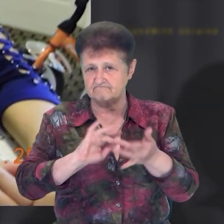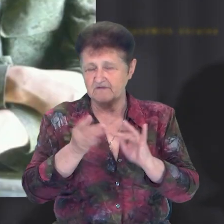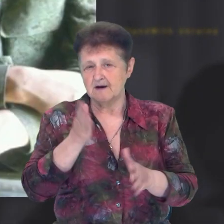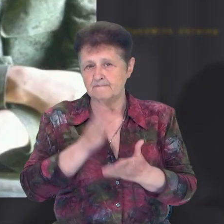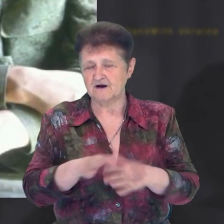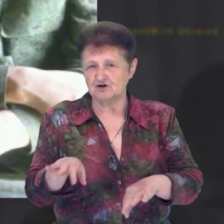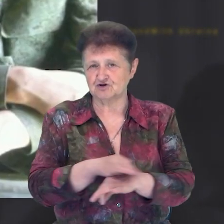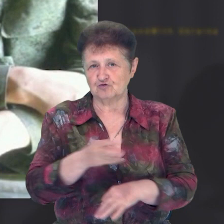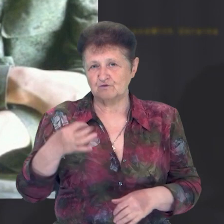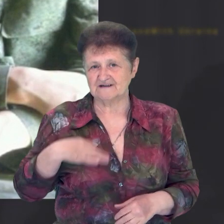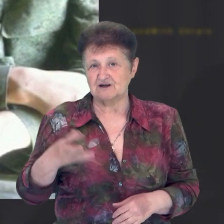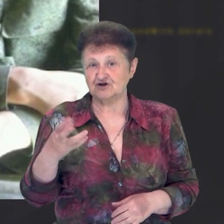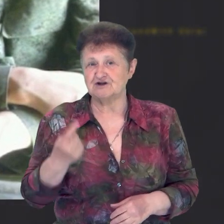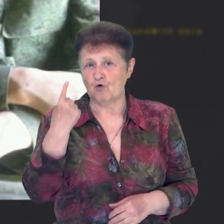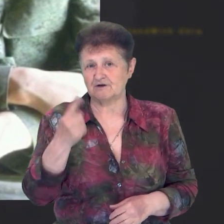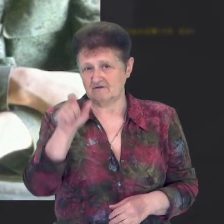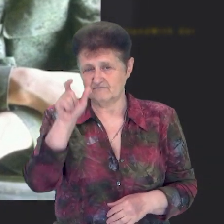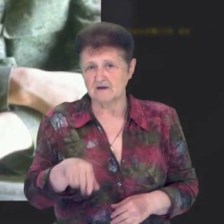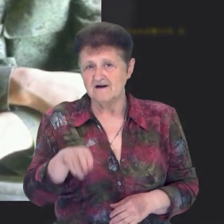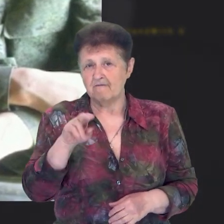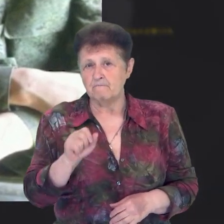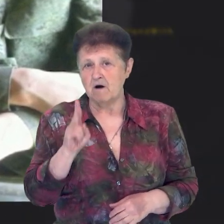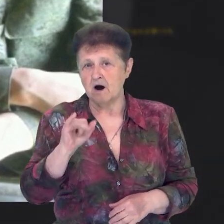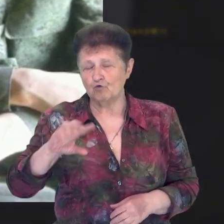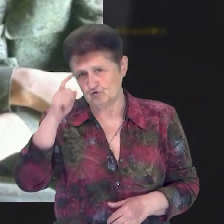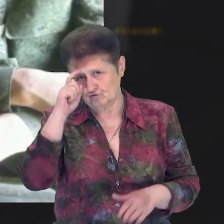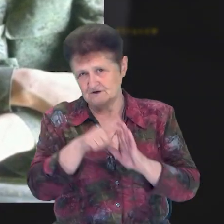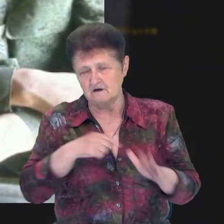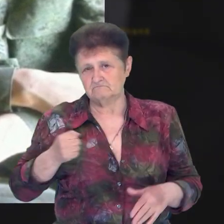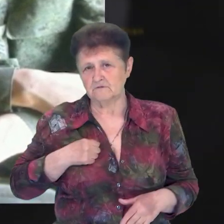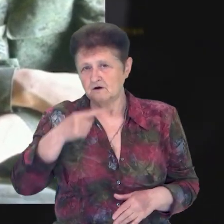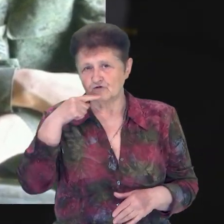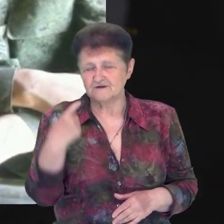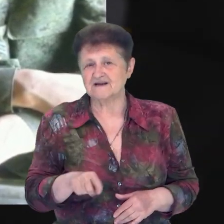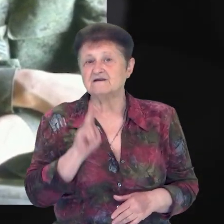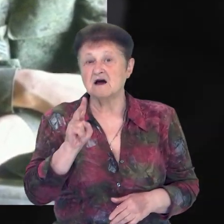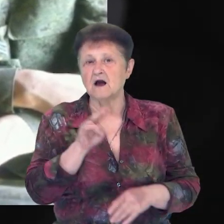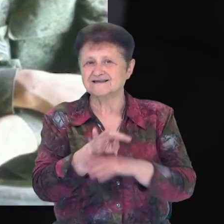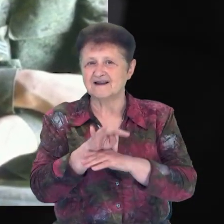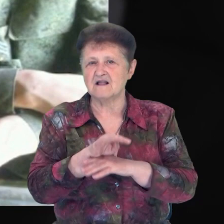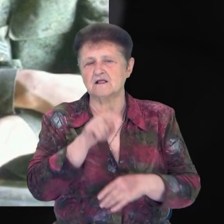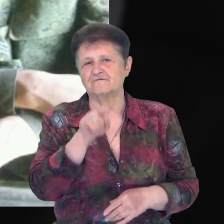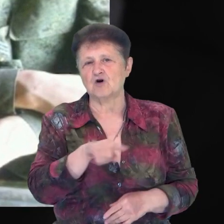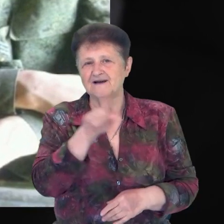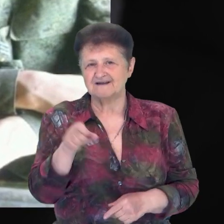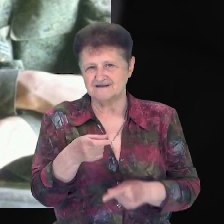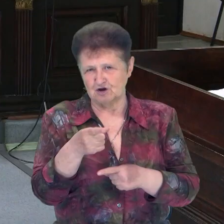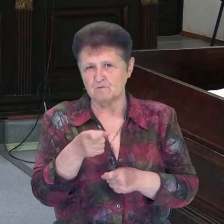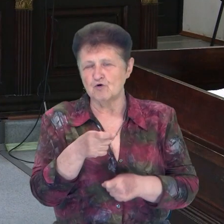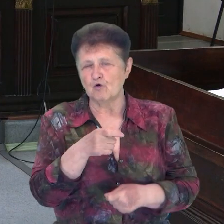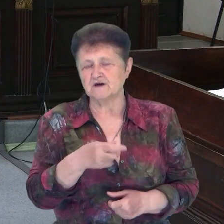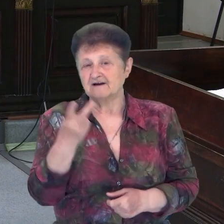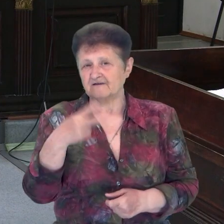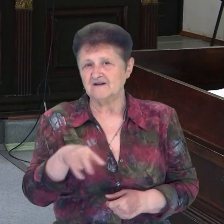сина. Ще один житель села Пакуль впізнав у фото військовослужбовця РФ людину, яка стріляла в нього з вогнепальної зброї.